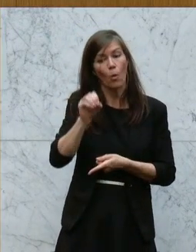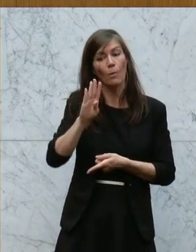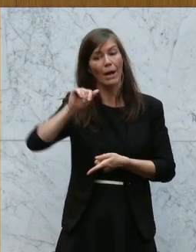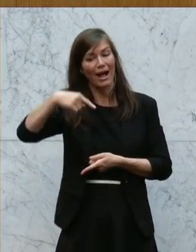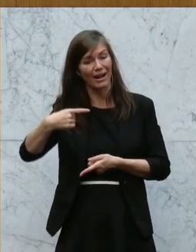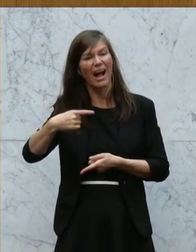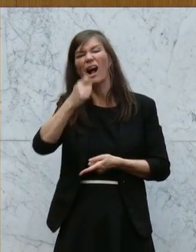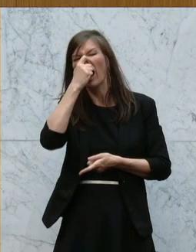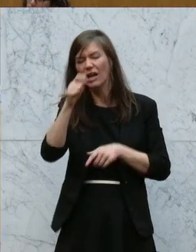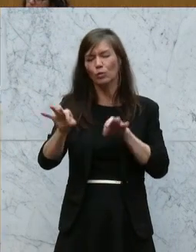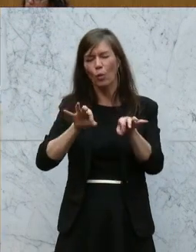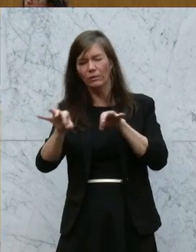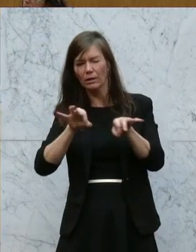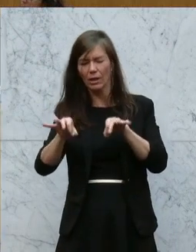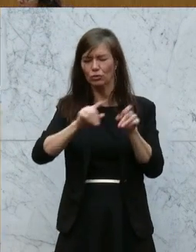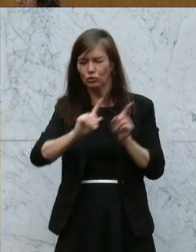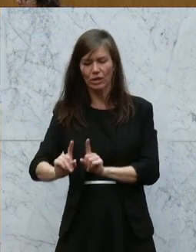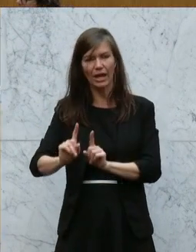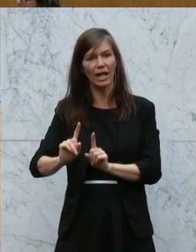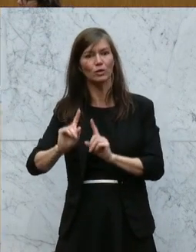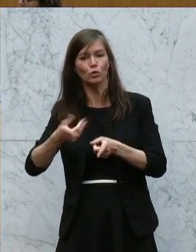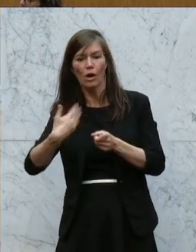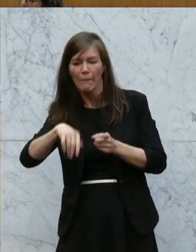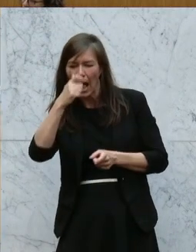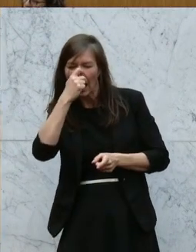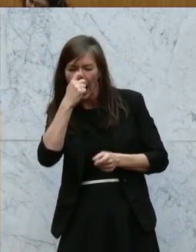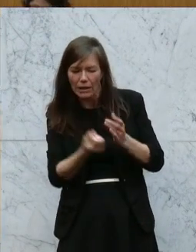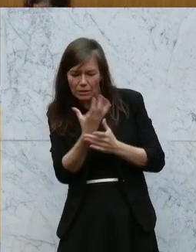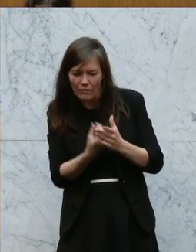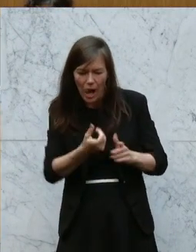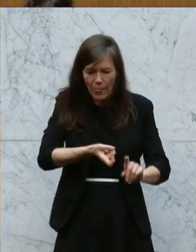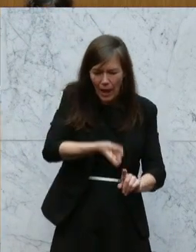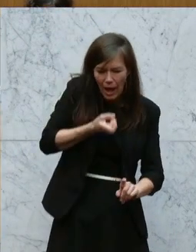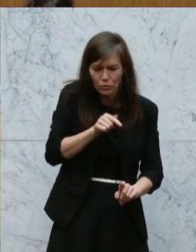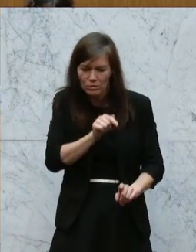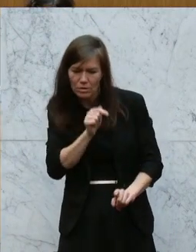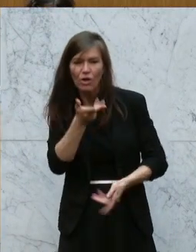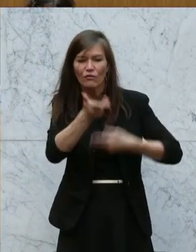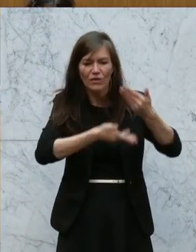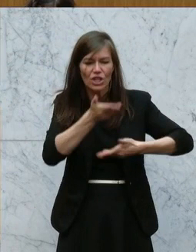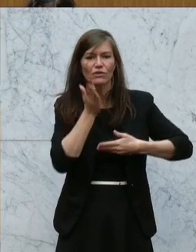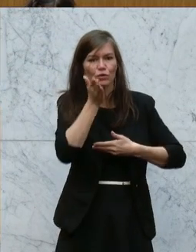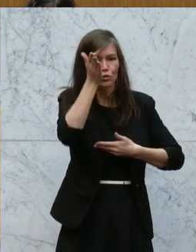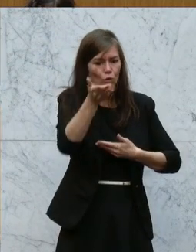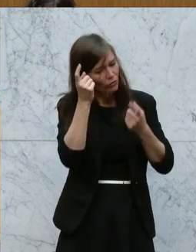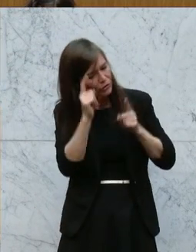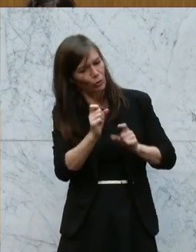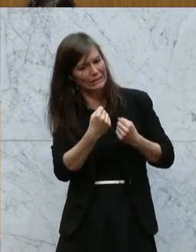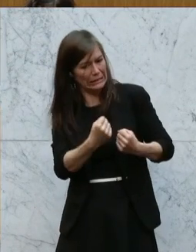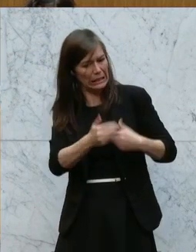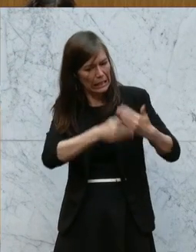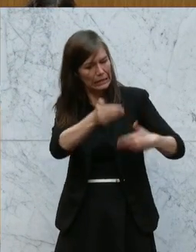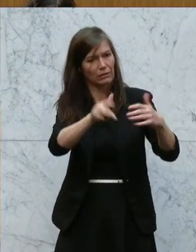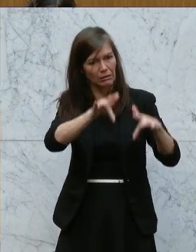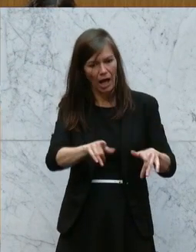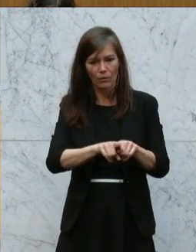die dafür Sorge trägt, dass wir mehr Gasquellen erschließen, damit langfristig die Wirtschaft die Sicherheit hat, dass die Energieversorgung bedeckt